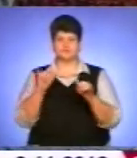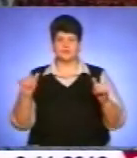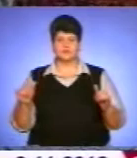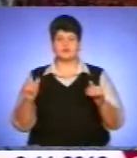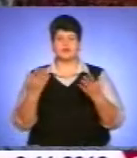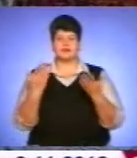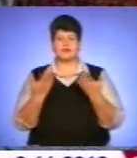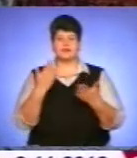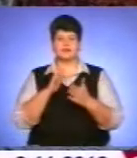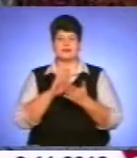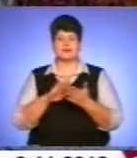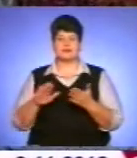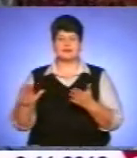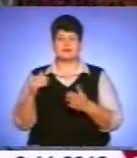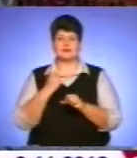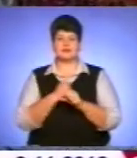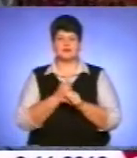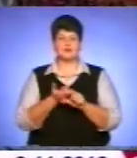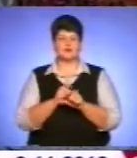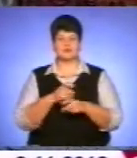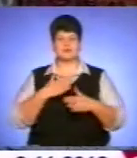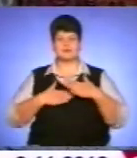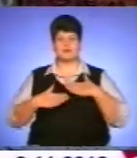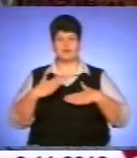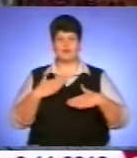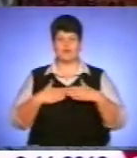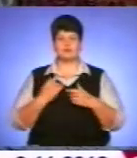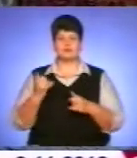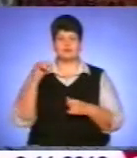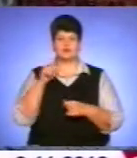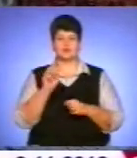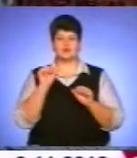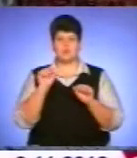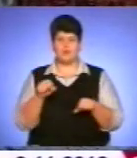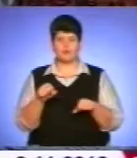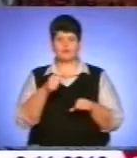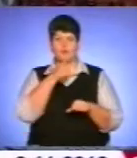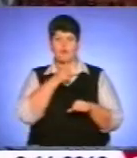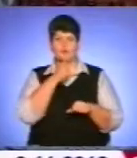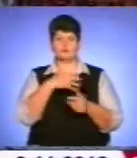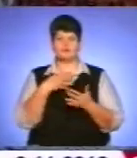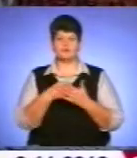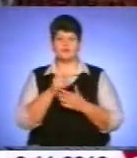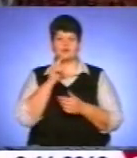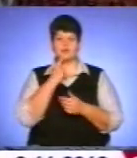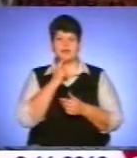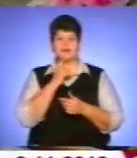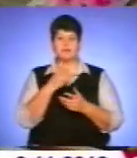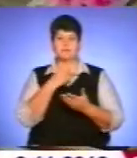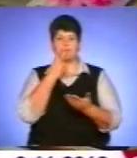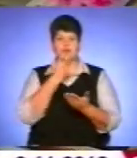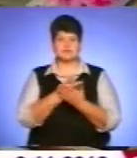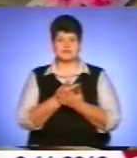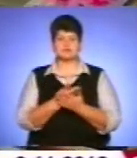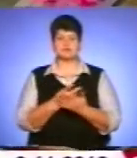діти працюють і дуже-дуже задоволені для того, що вони можуть не тільки попробувати свої цикерки, а й показати,